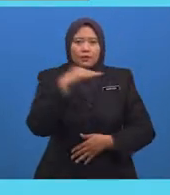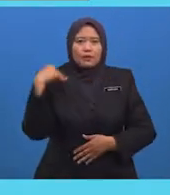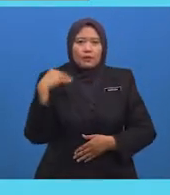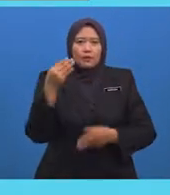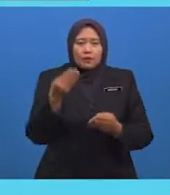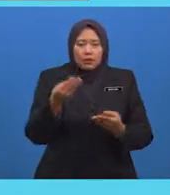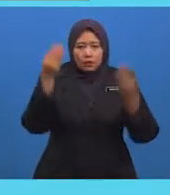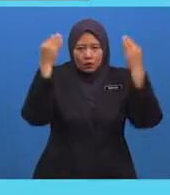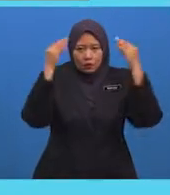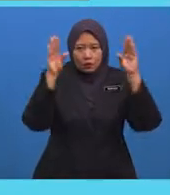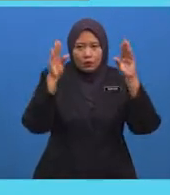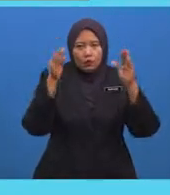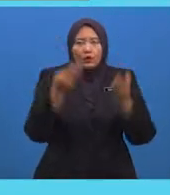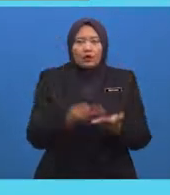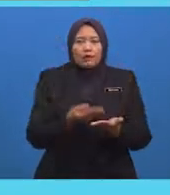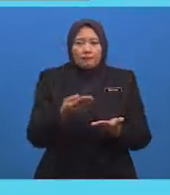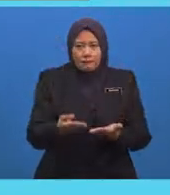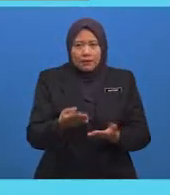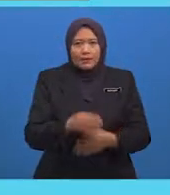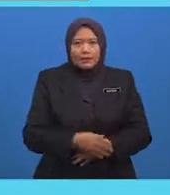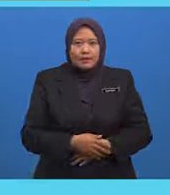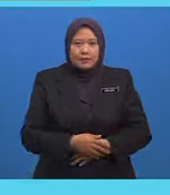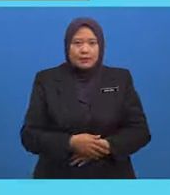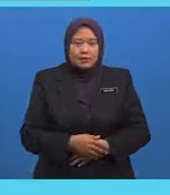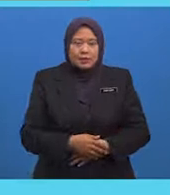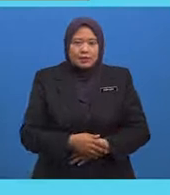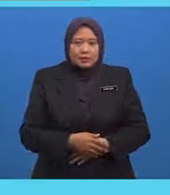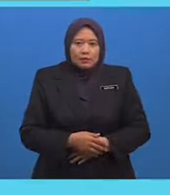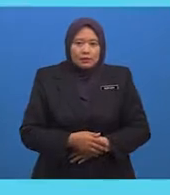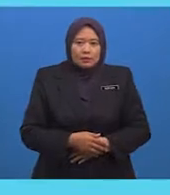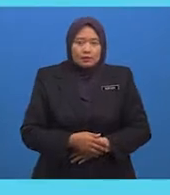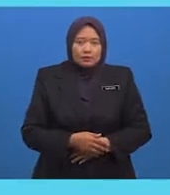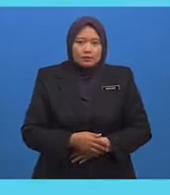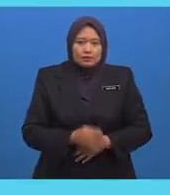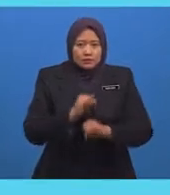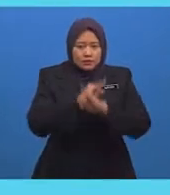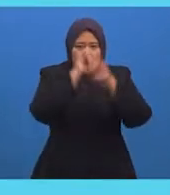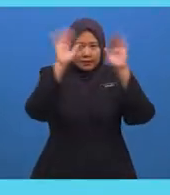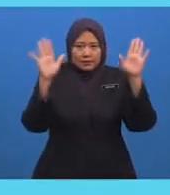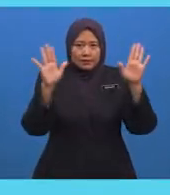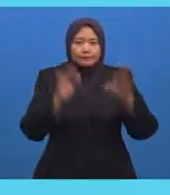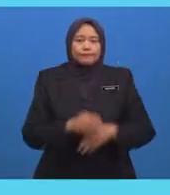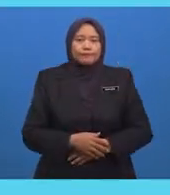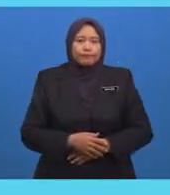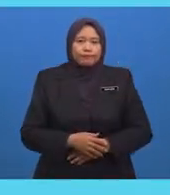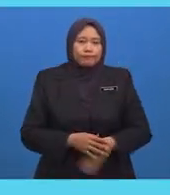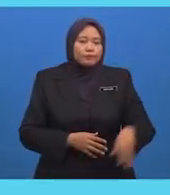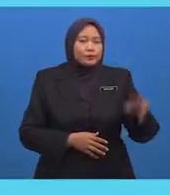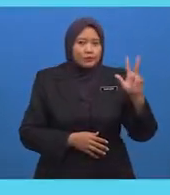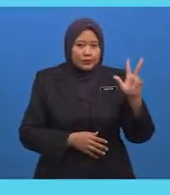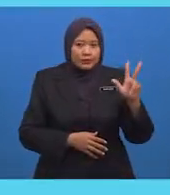lanjut Dalam majlis halakah Berkenaan Tiga Istana